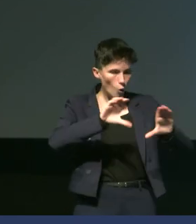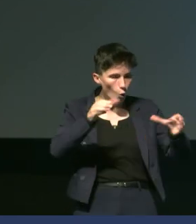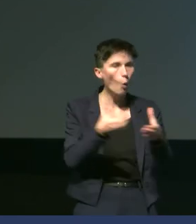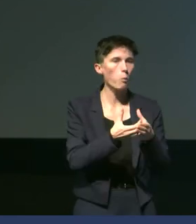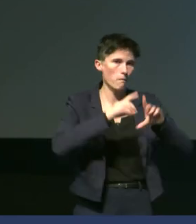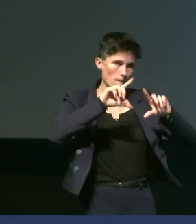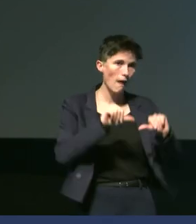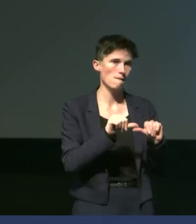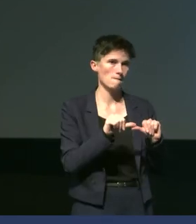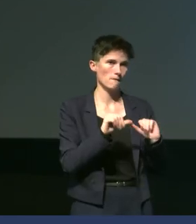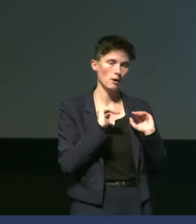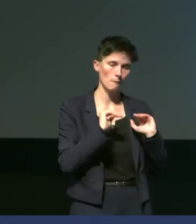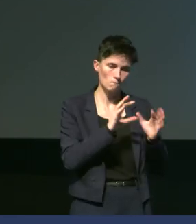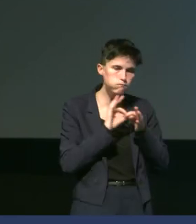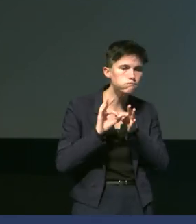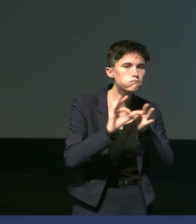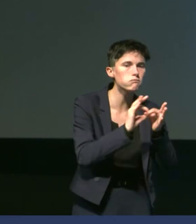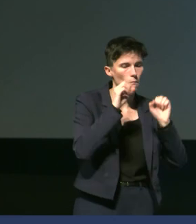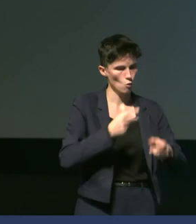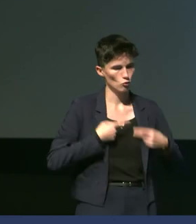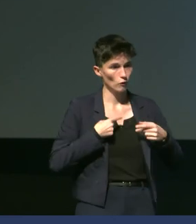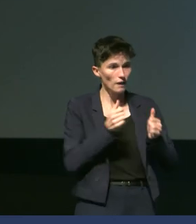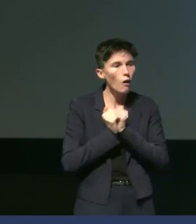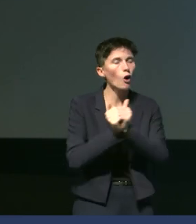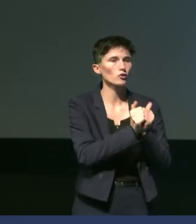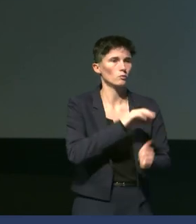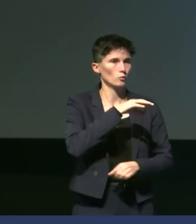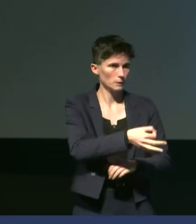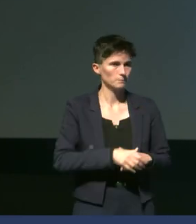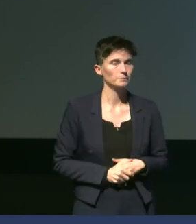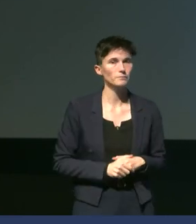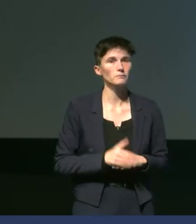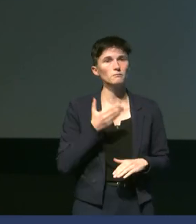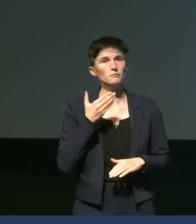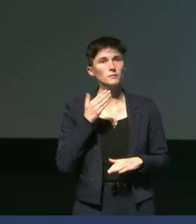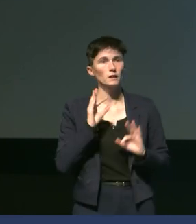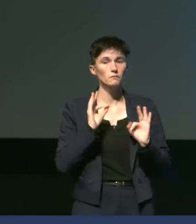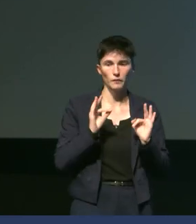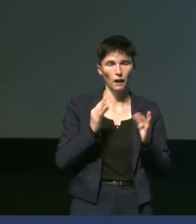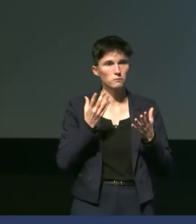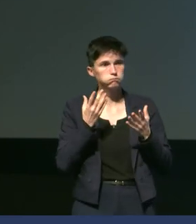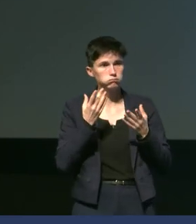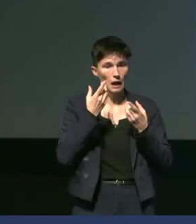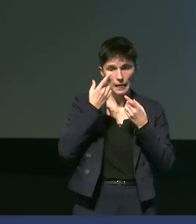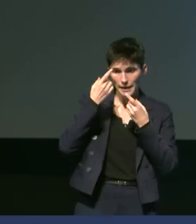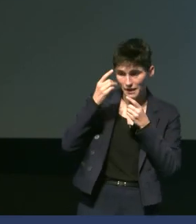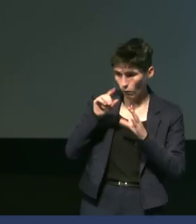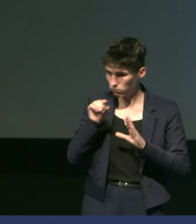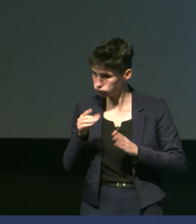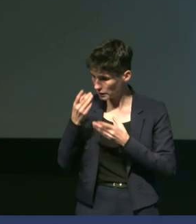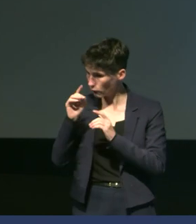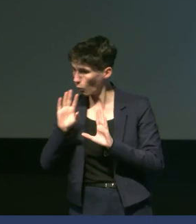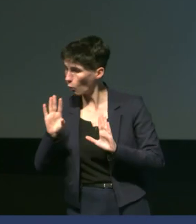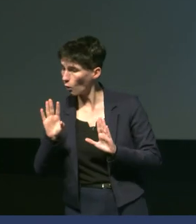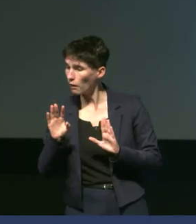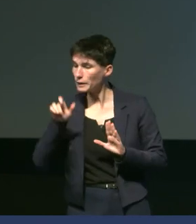va faire qu'ils vont survivre ensemble. Après, il n a pas du tout de défense les uns des autres. Il y en a un qui se fait prédater, les